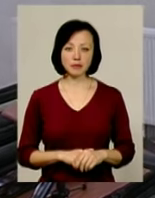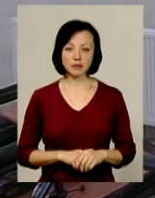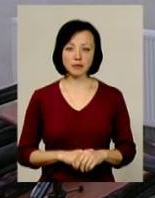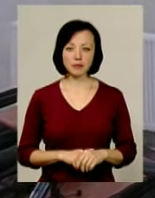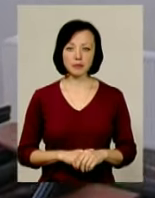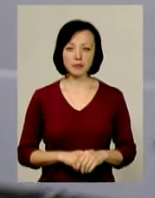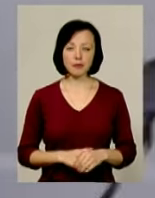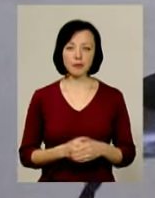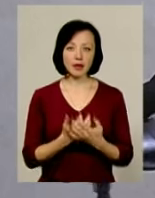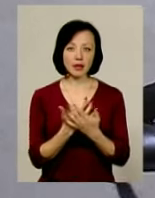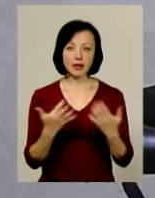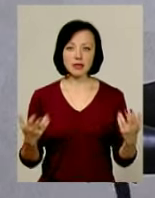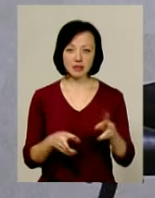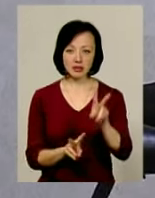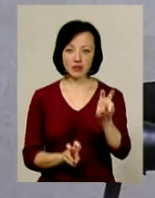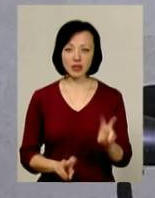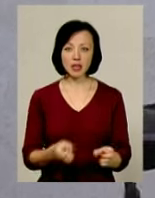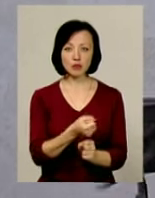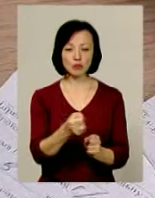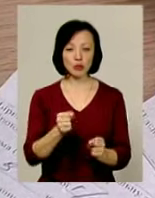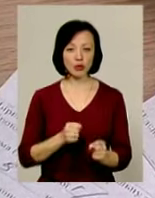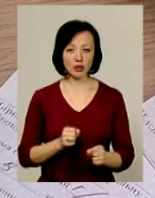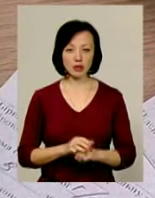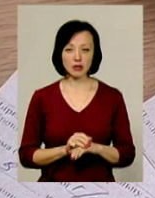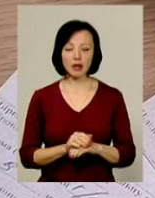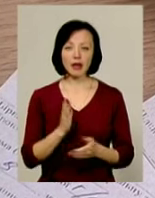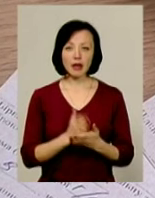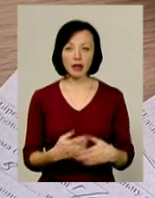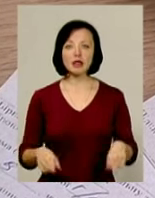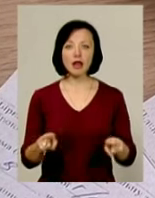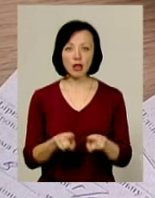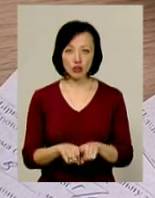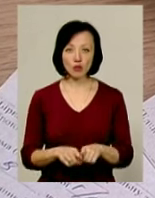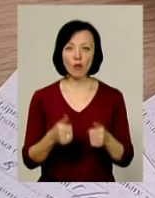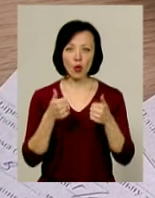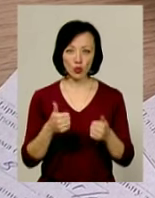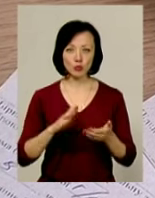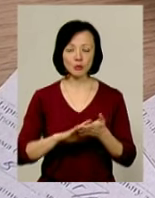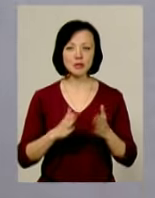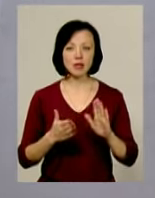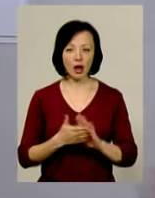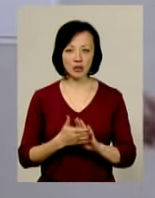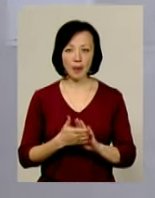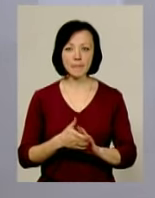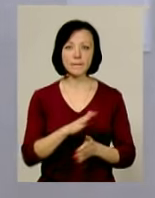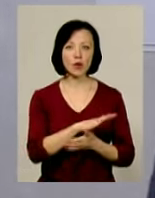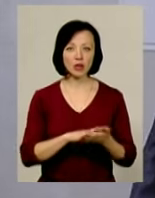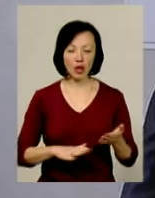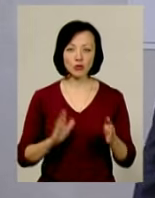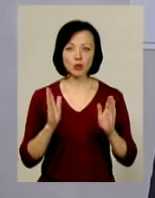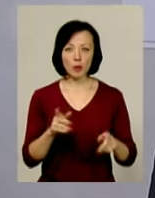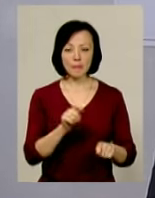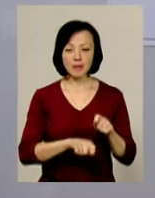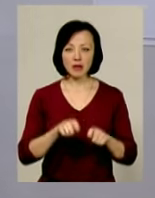Різні види зброї, є такі, що в придатному стані, вони в подальшому йдуть,